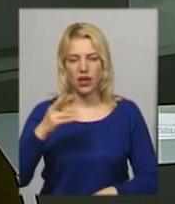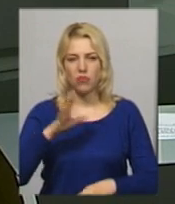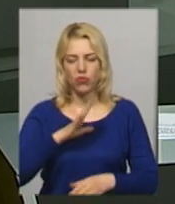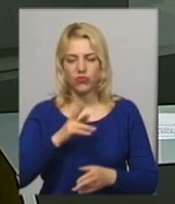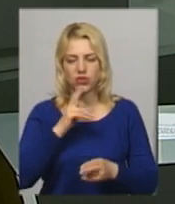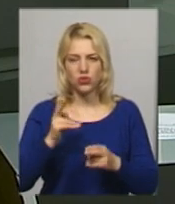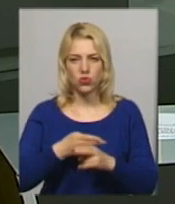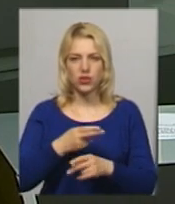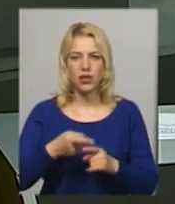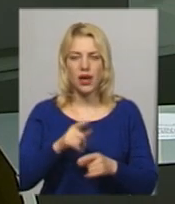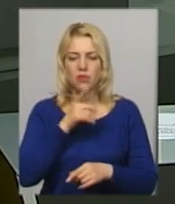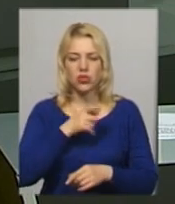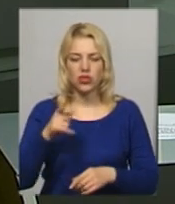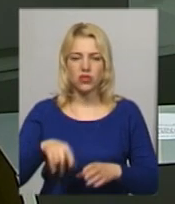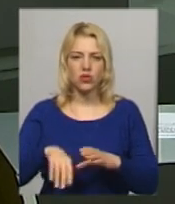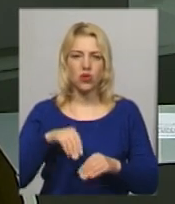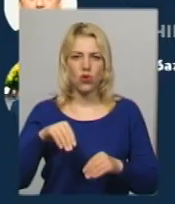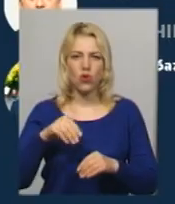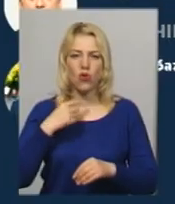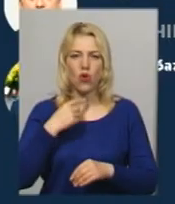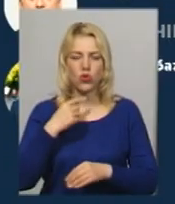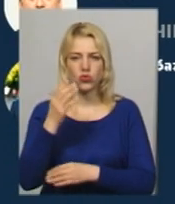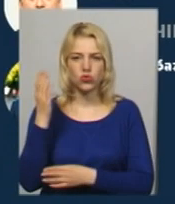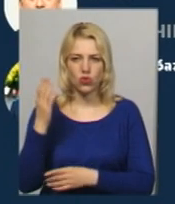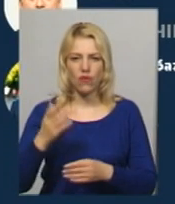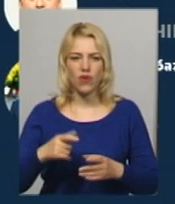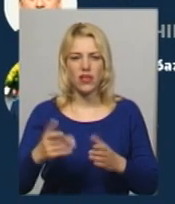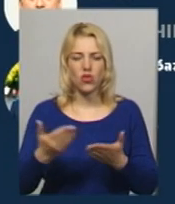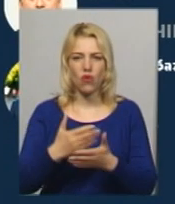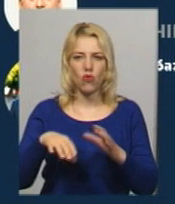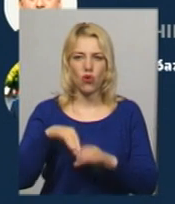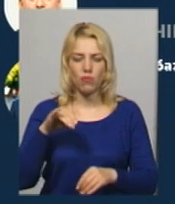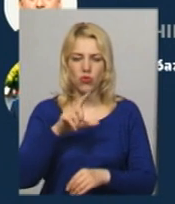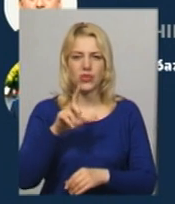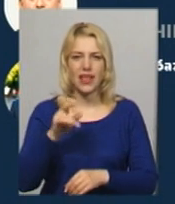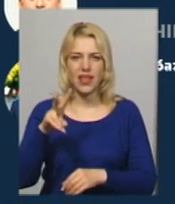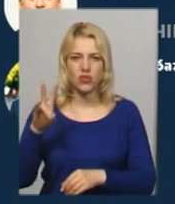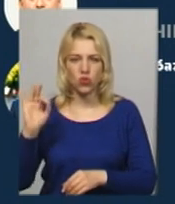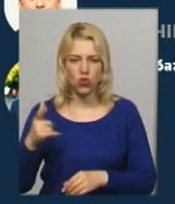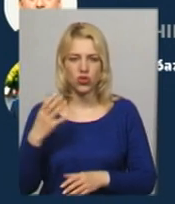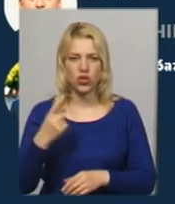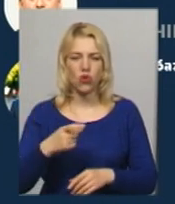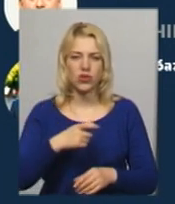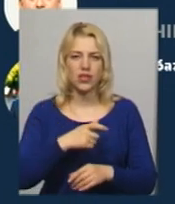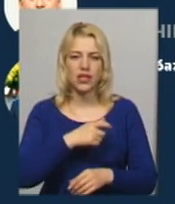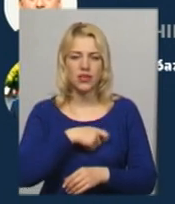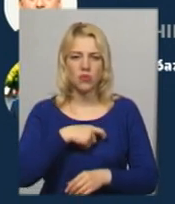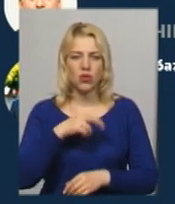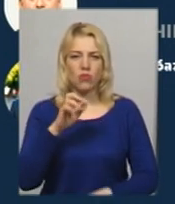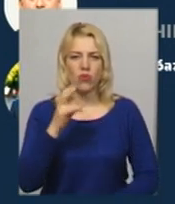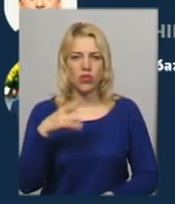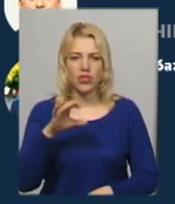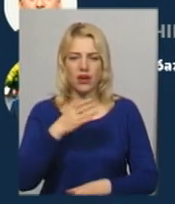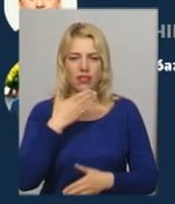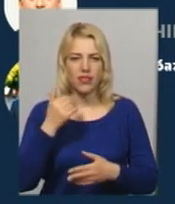під час голосування за обрання дати інавгурації новообраного президента Володимира Зеленського. Ще один обранець від області Віктор Бондар